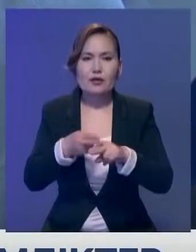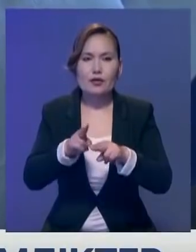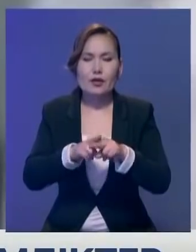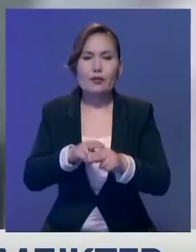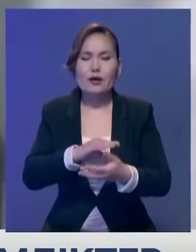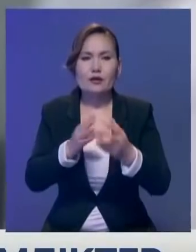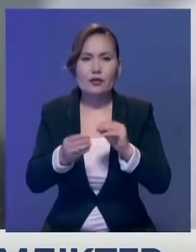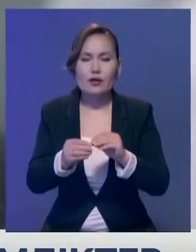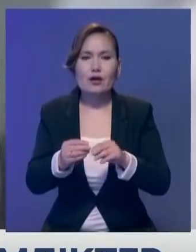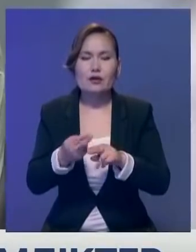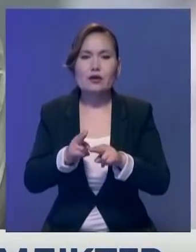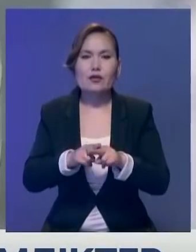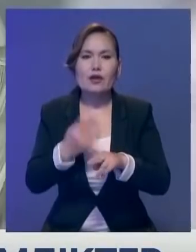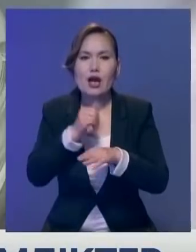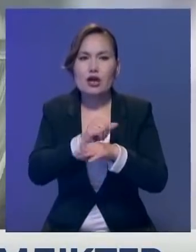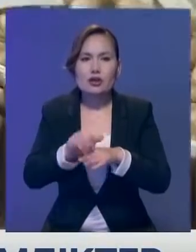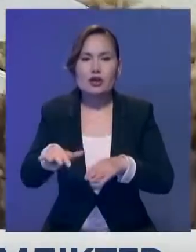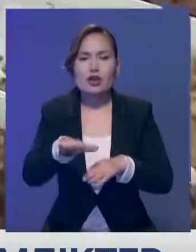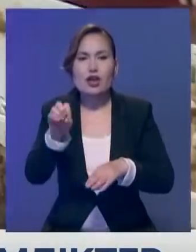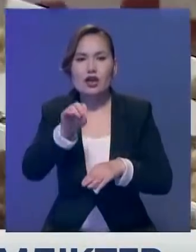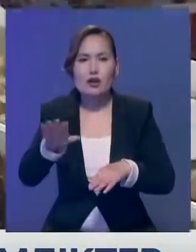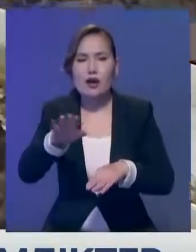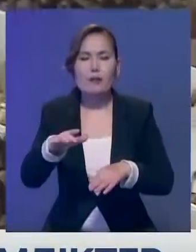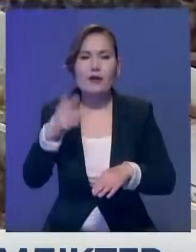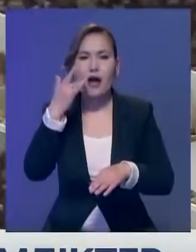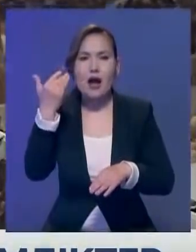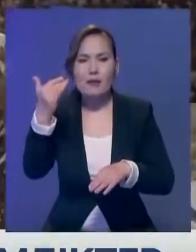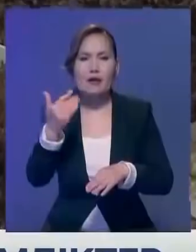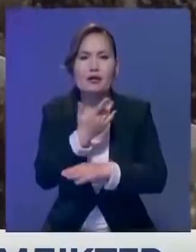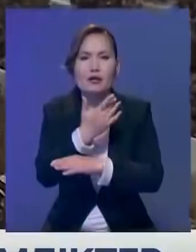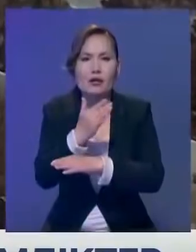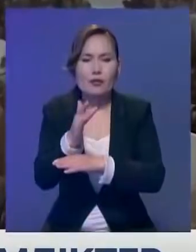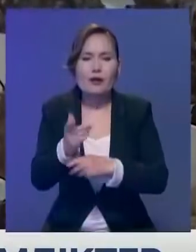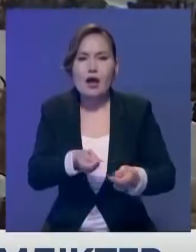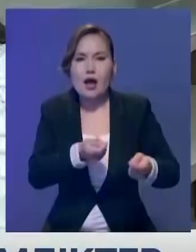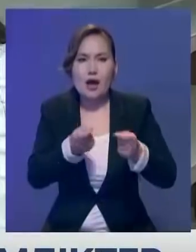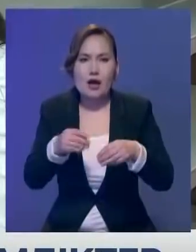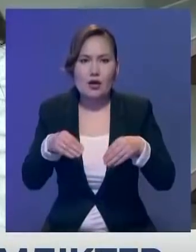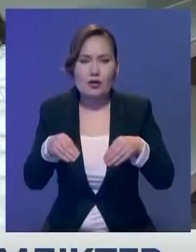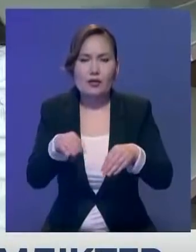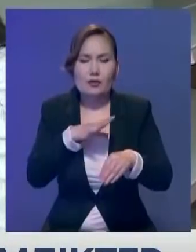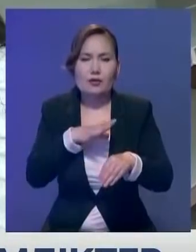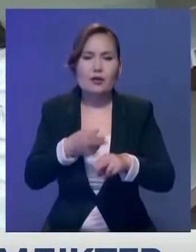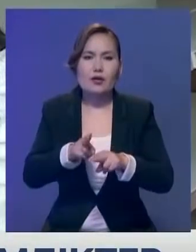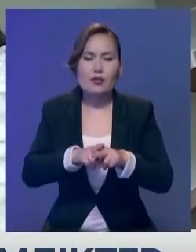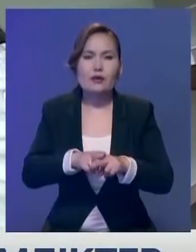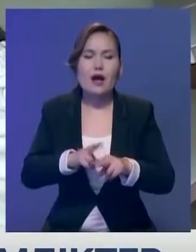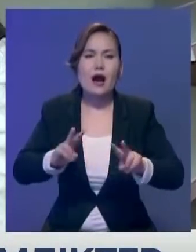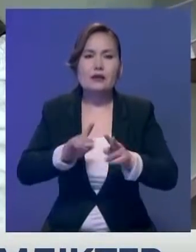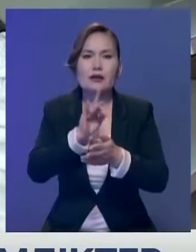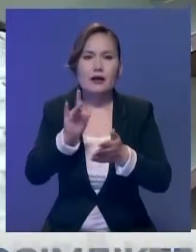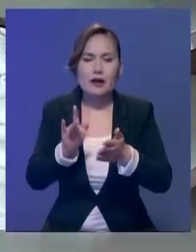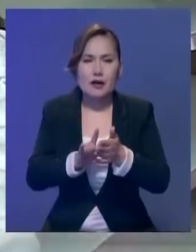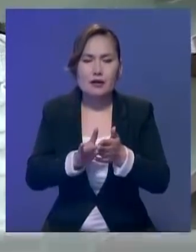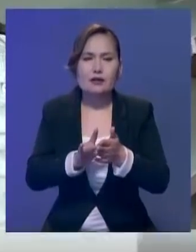қиыршы ғыста өсет. Қазіргі уақытта Еуропада және солтүстік Америкада жер сіндірілген. Жалпы бұл бөрі қарақаты негізінен Астана қаласында,